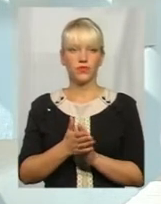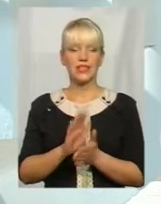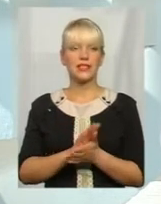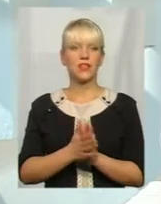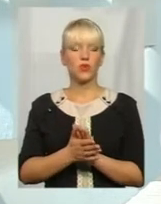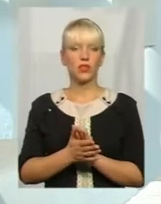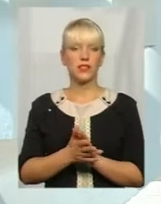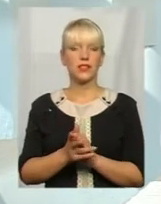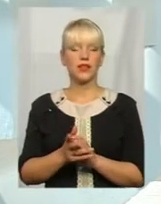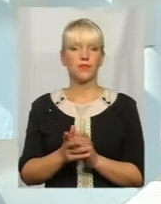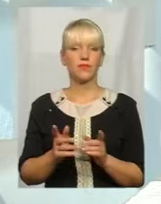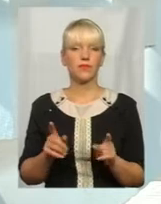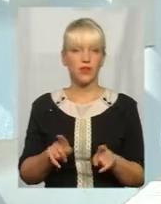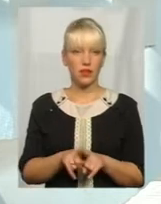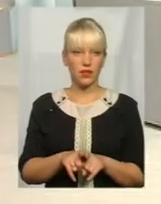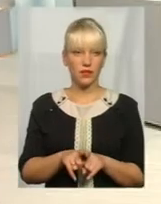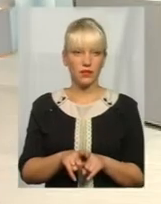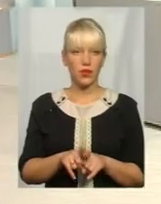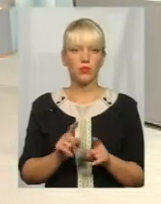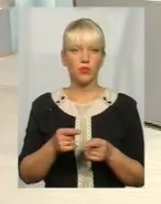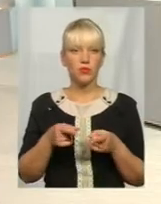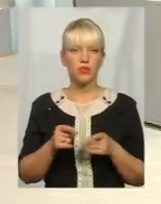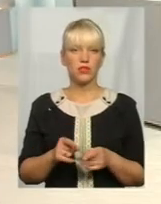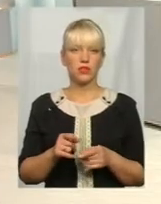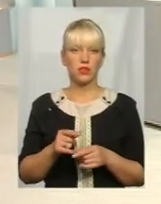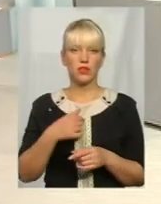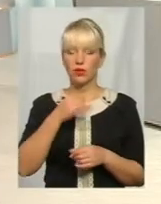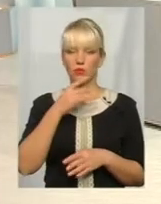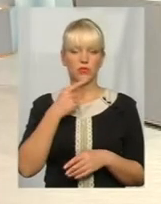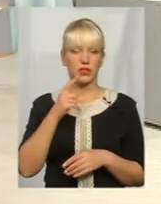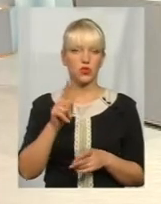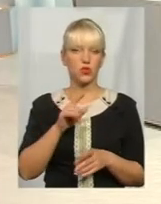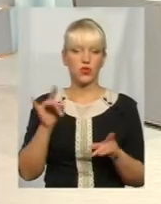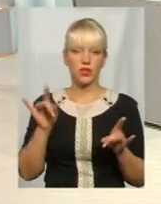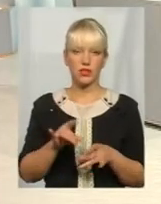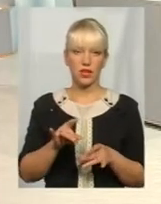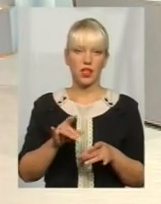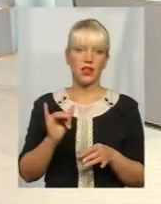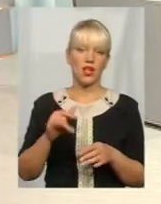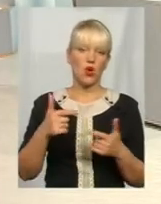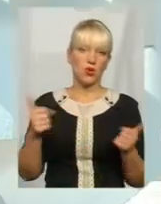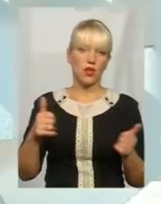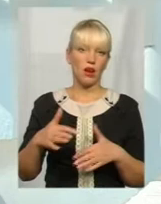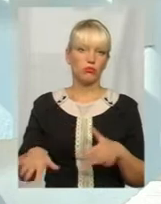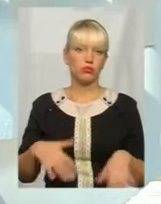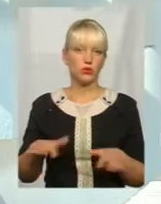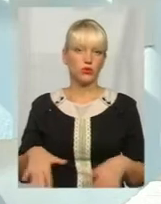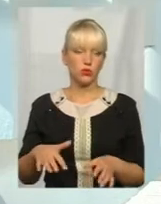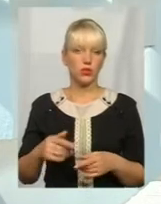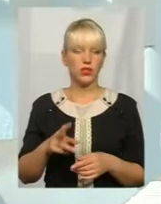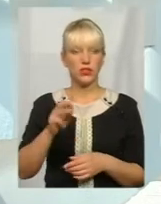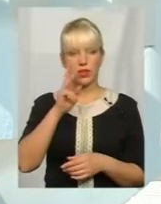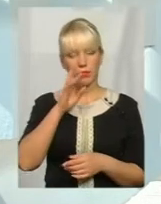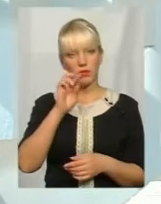Ситуація наступна, тому що в дійсності не сказати, що в нас ресторани, готелі пустують, і заробітна плата мала би бути